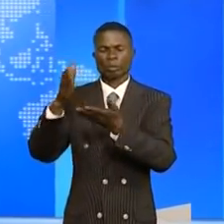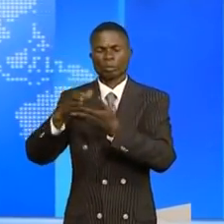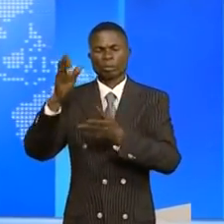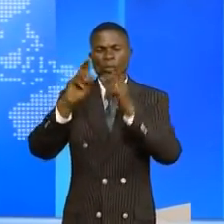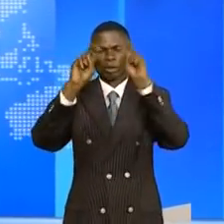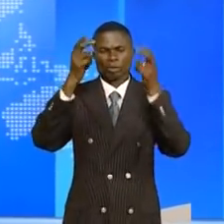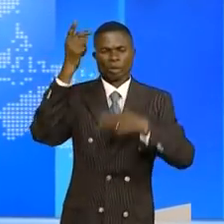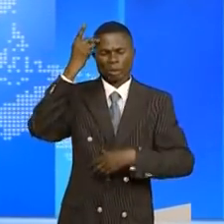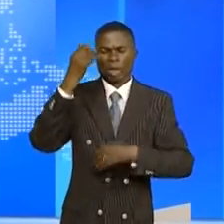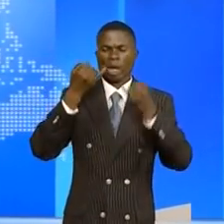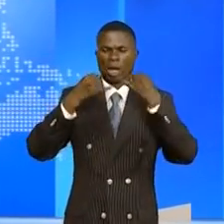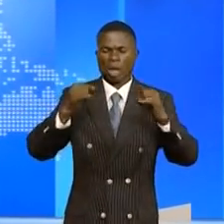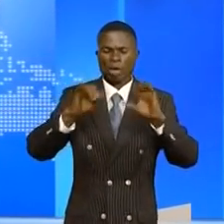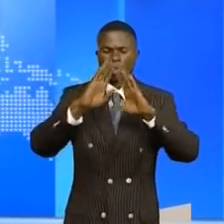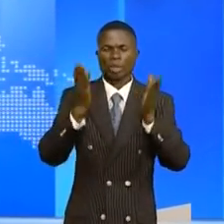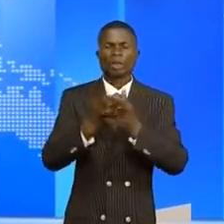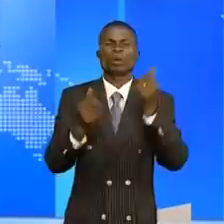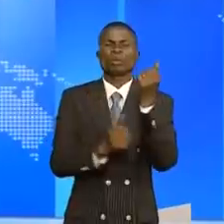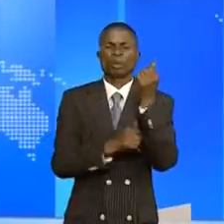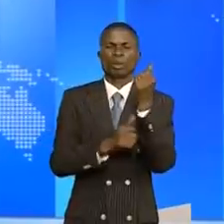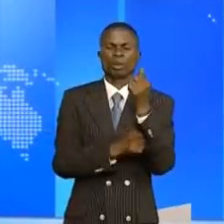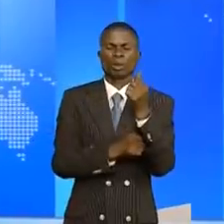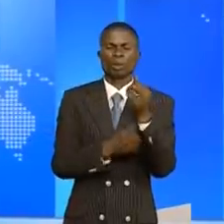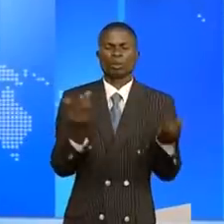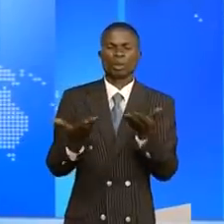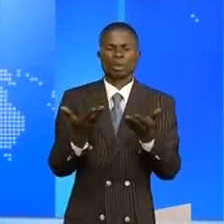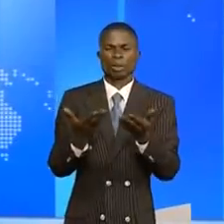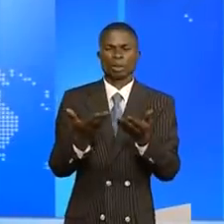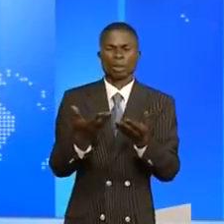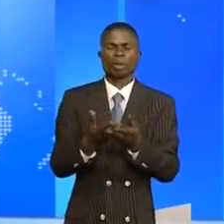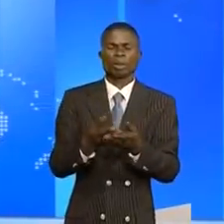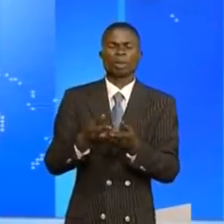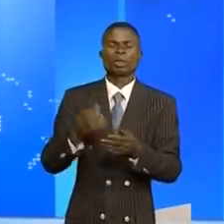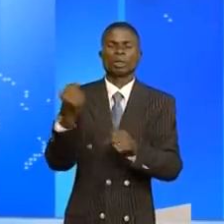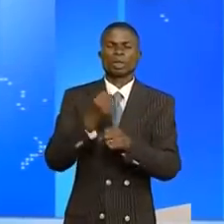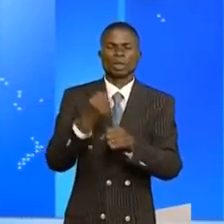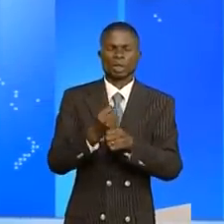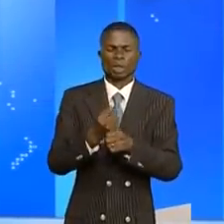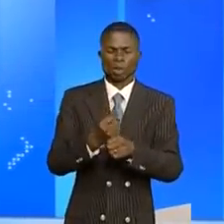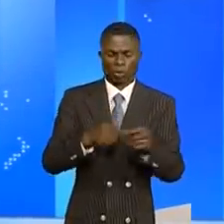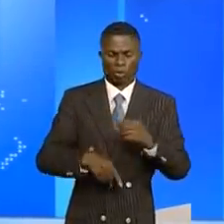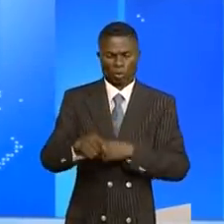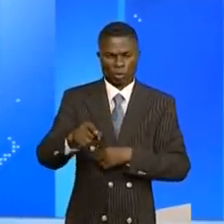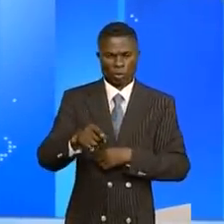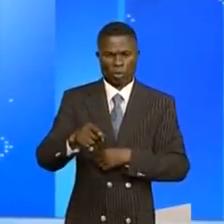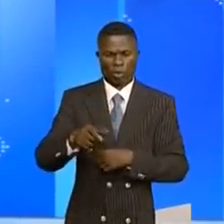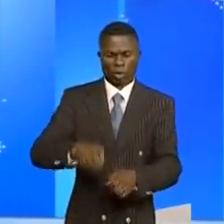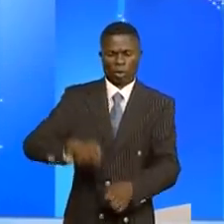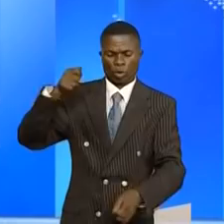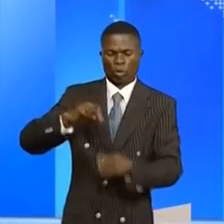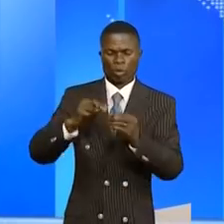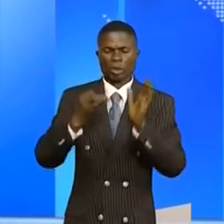Kinshasa, informe son aimable clientèle que suite aux retraits d'exploitation respectifs des groupes numéro 7,